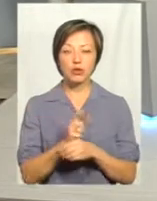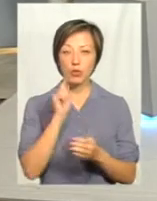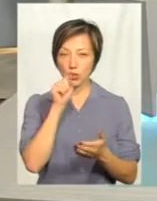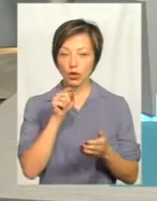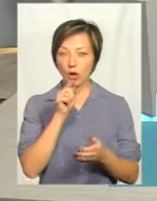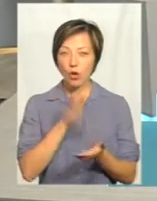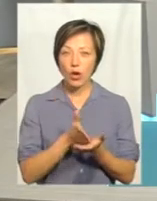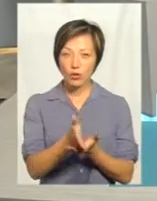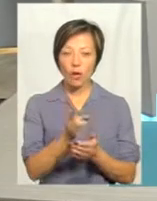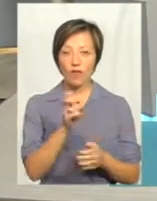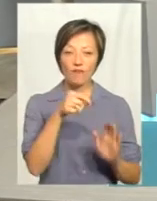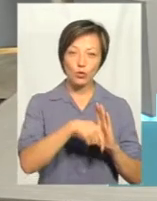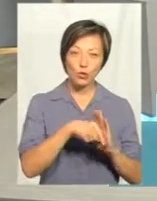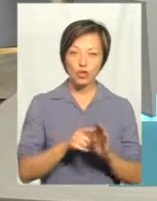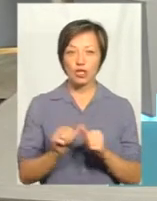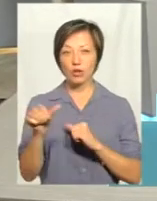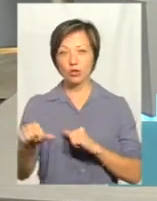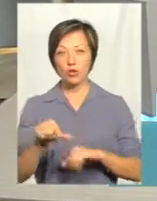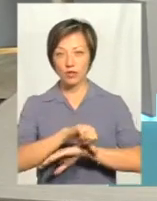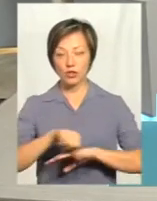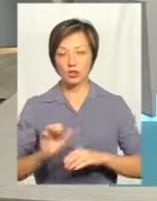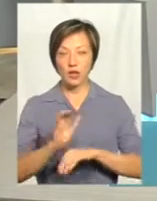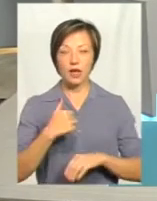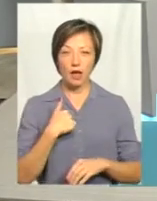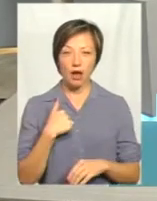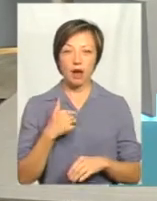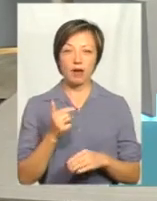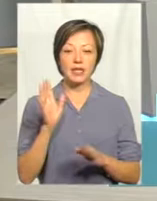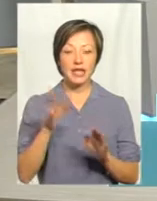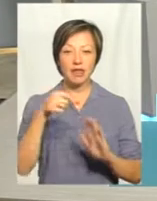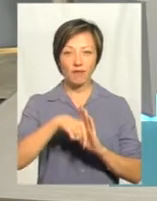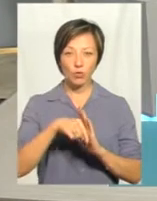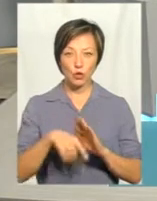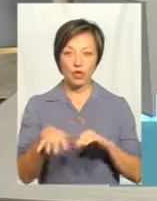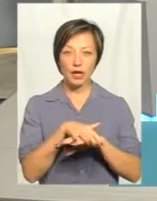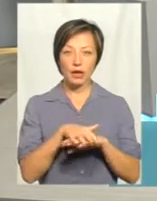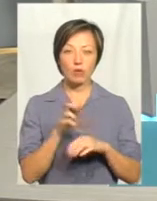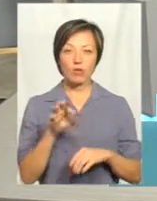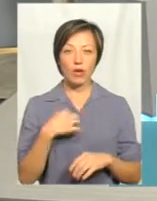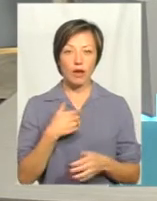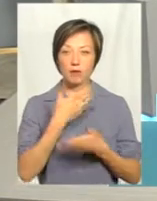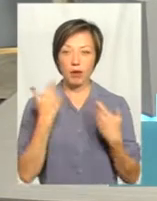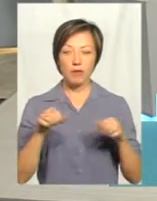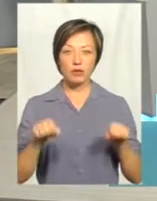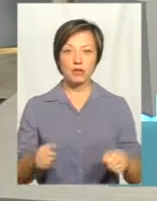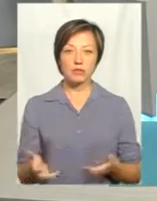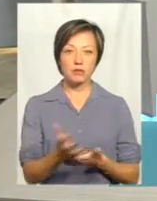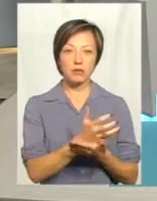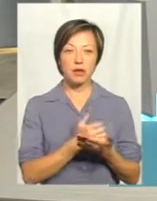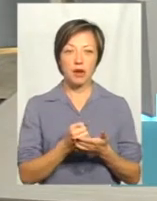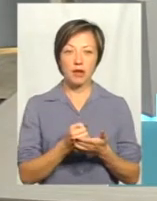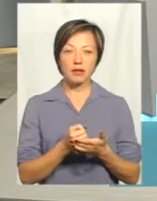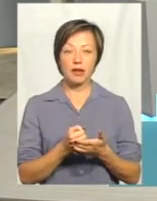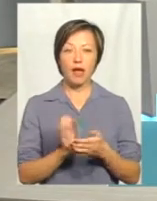на внутрішній ринок чи на зовнішній? Я сьогодні виключно орієнтований тільки на внутрішній ринок, тому що я не маю можливості збирати експортної